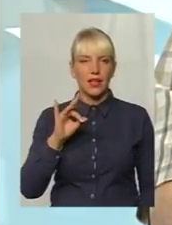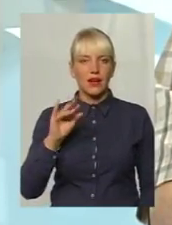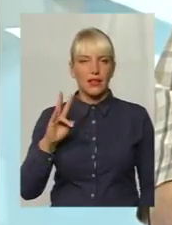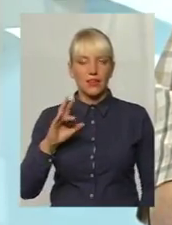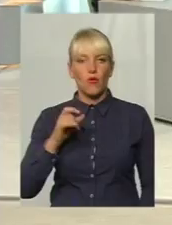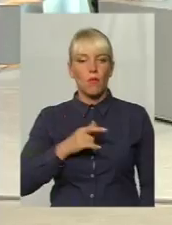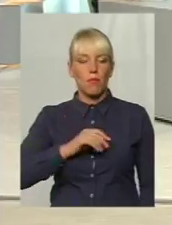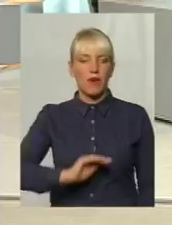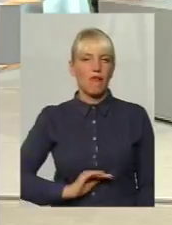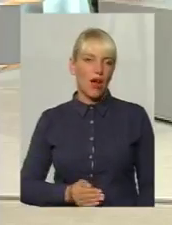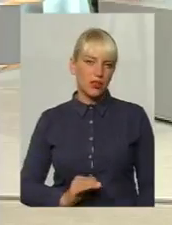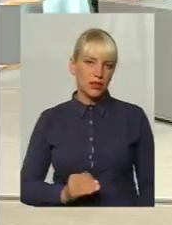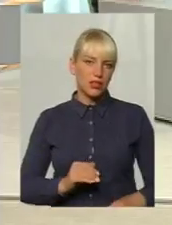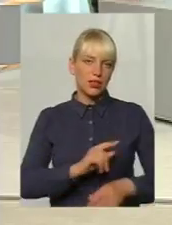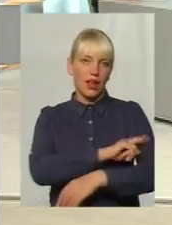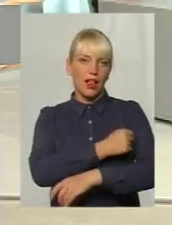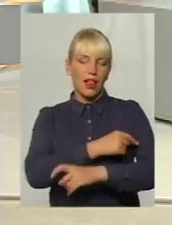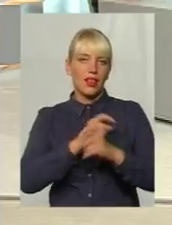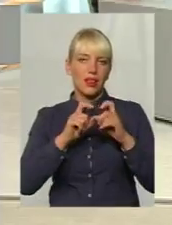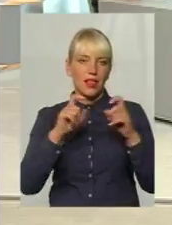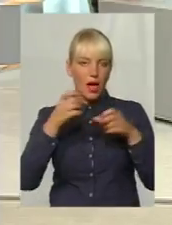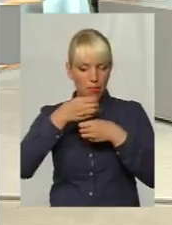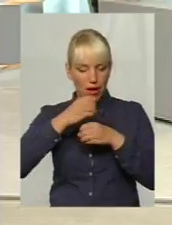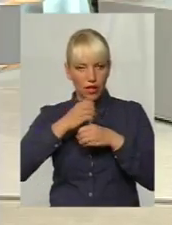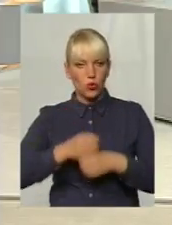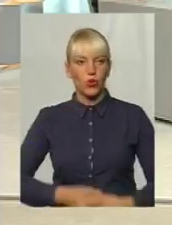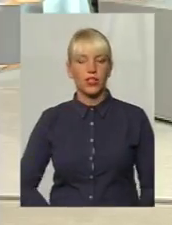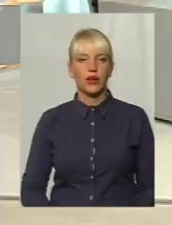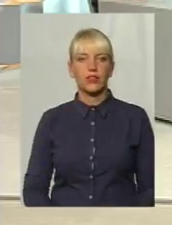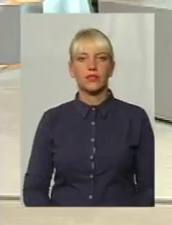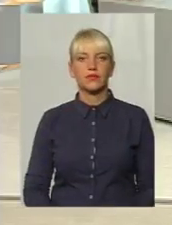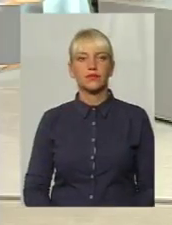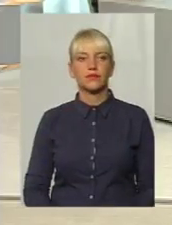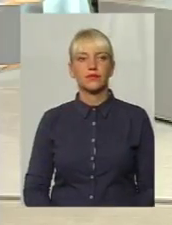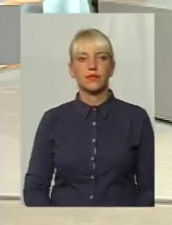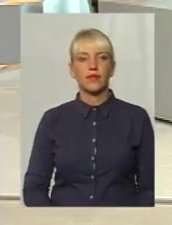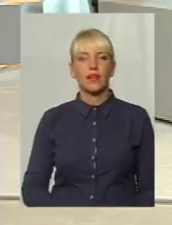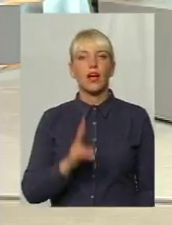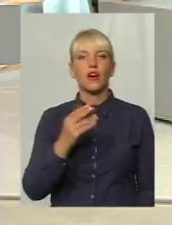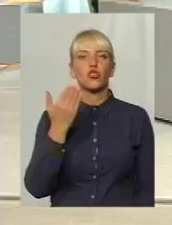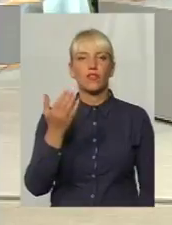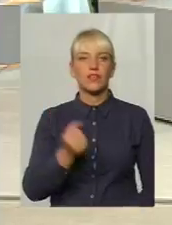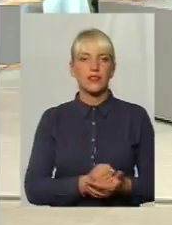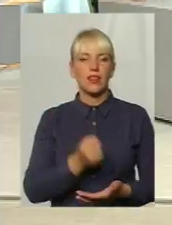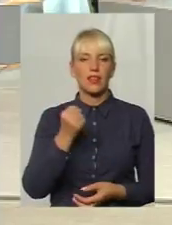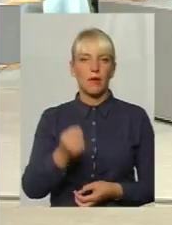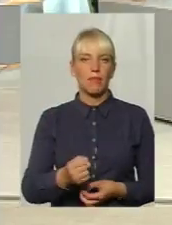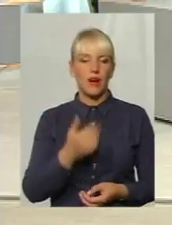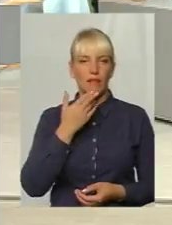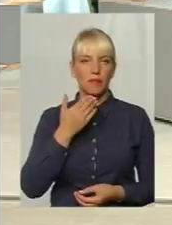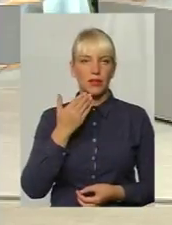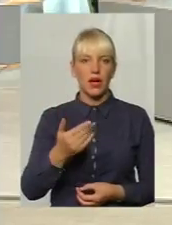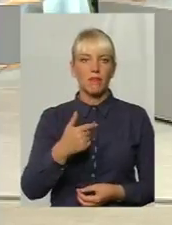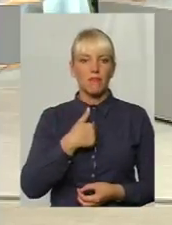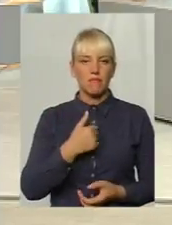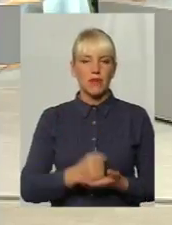авиабораторіях? Так, скажіть, не ввід. А хто направляє? А хто вас направив? А мене